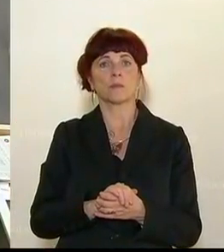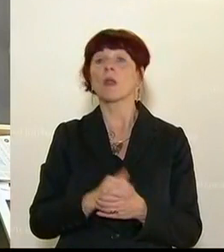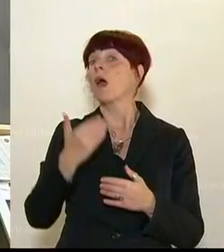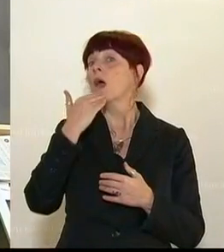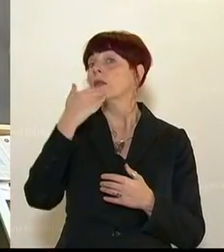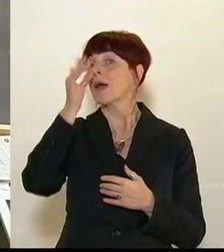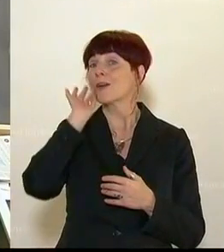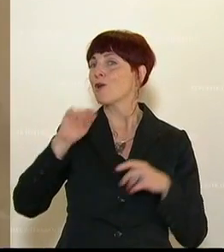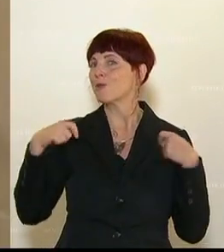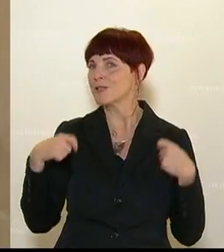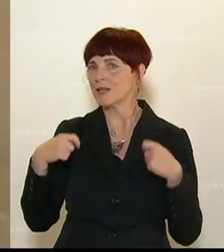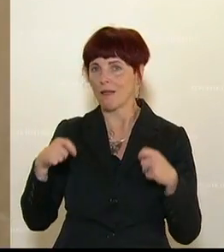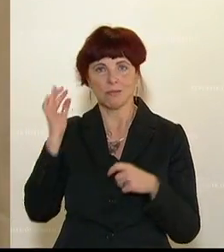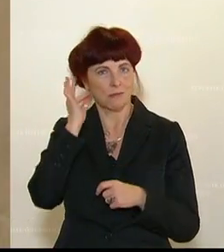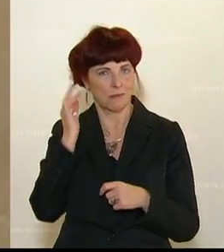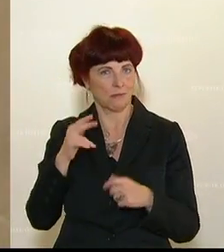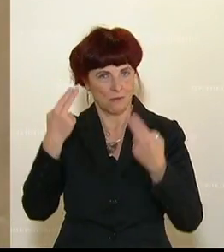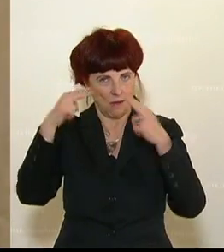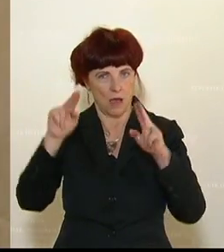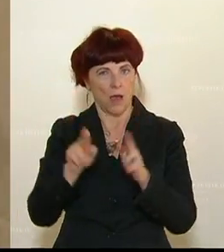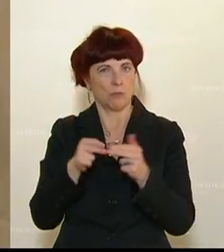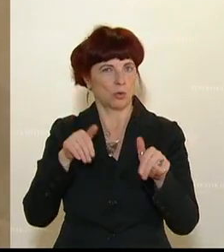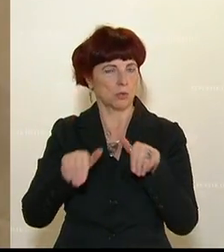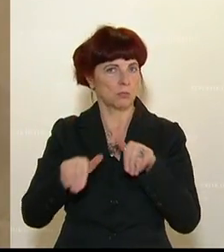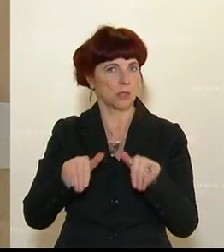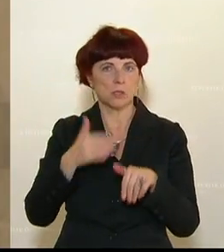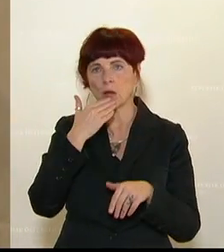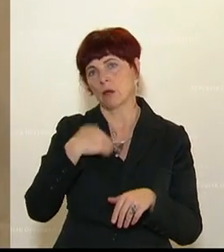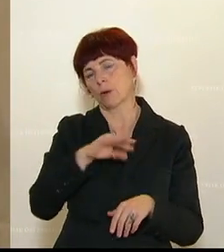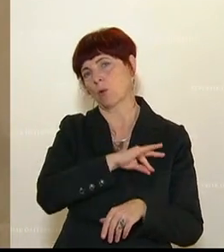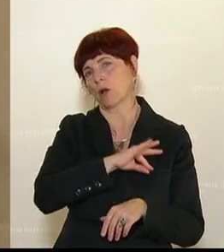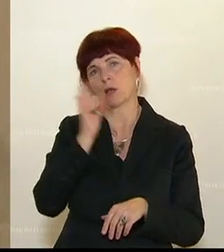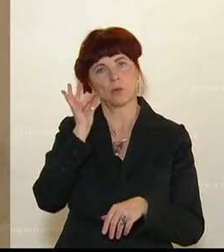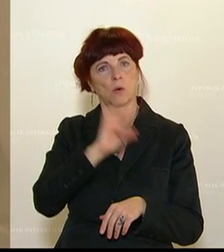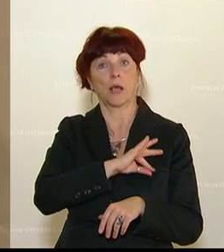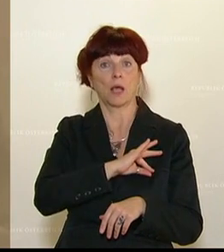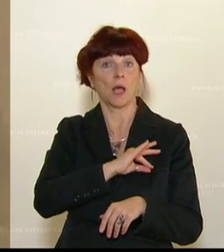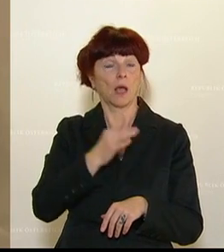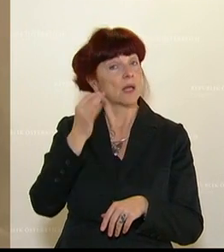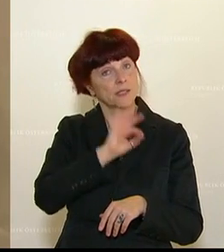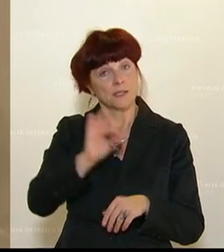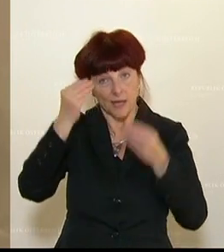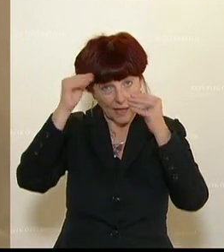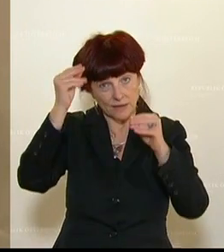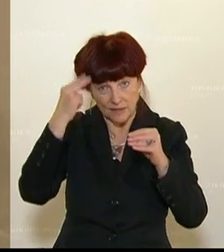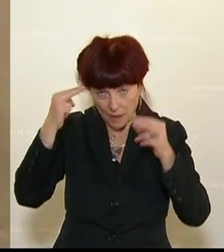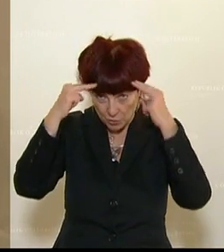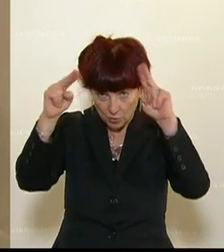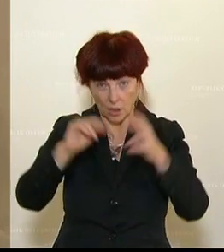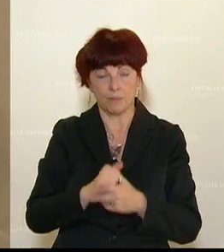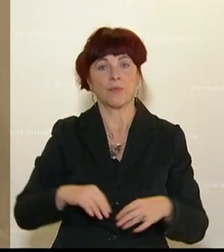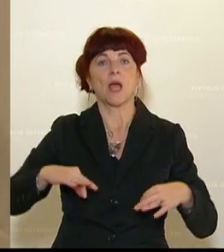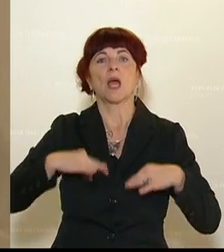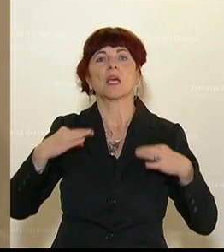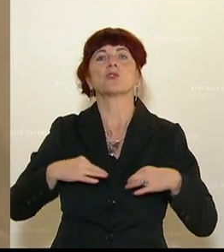Danke, Frau Präsidentin, Herr Bundesminister, liebe Kolleginnen und Kollegen, meine sehr geehrten Damen und Herren. Gesundheitsbudget im